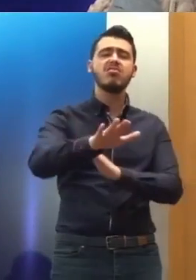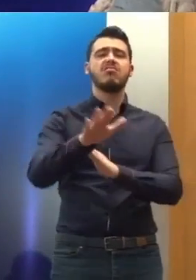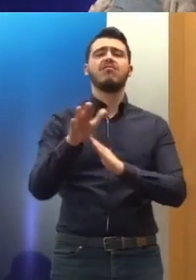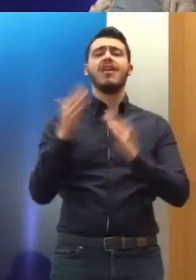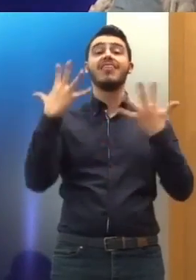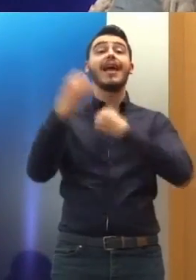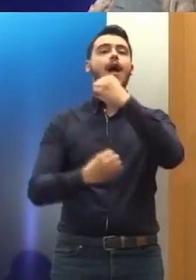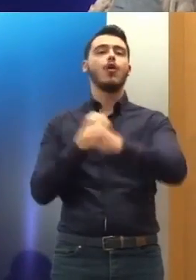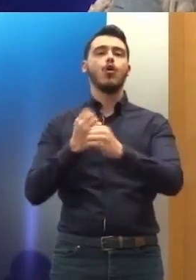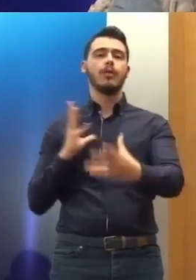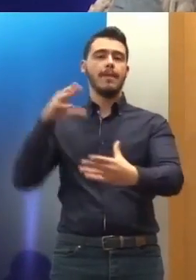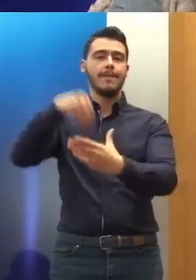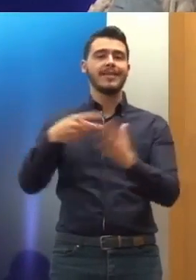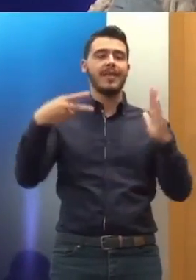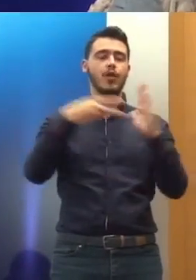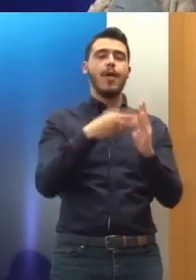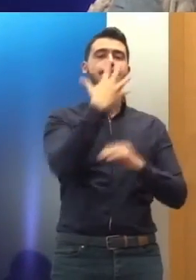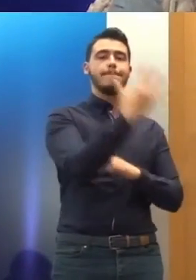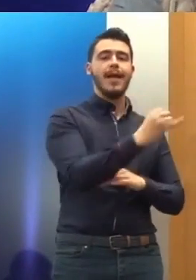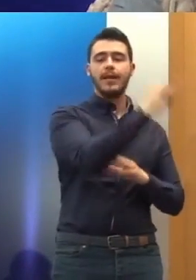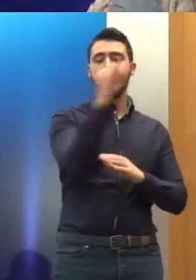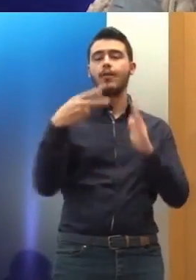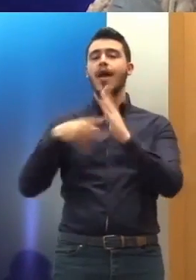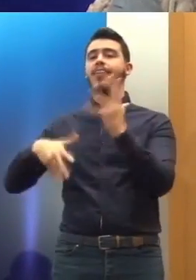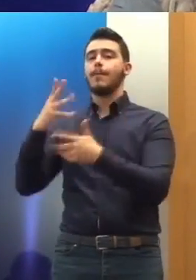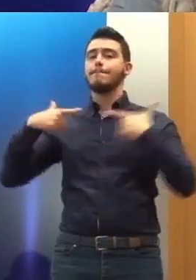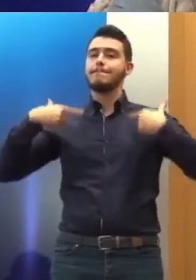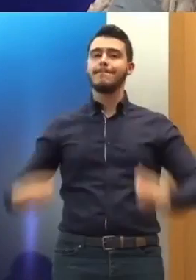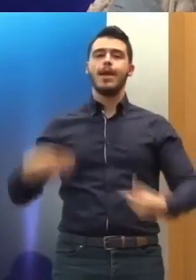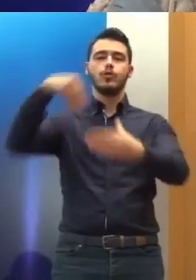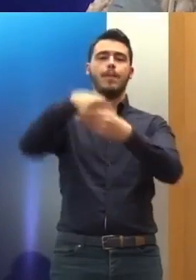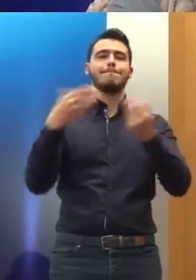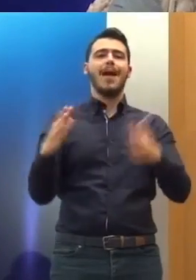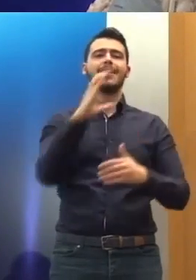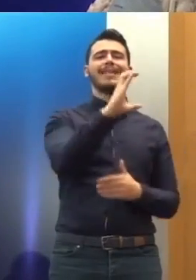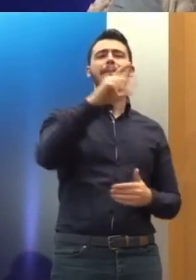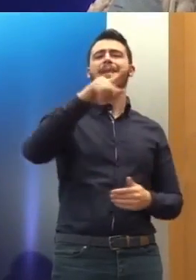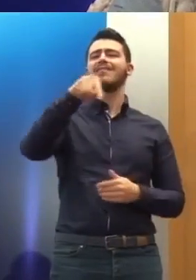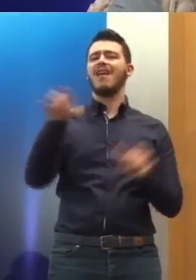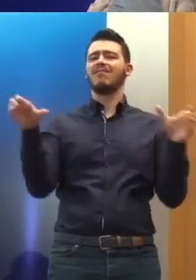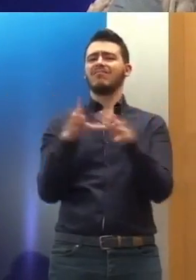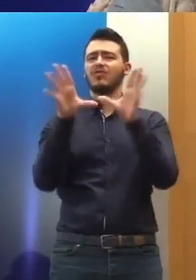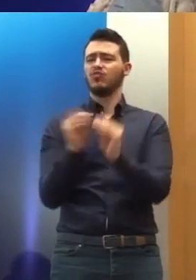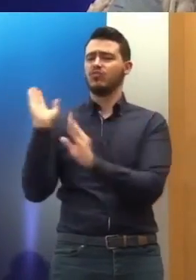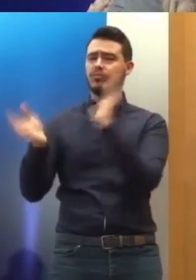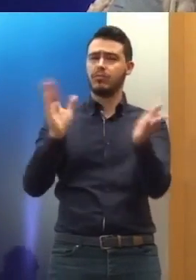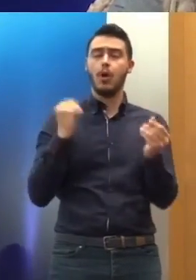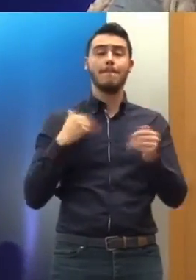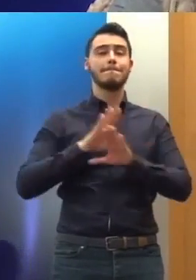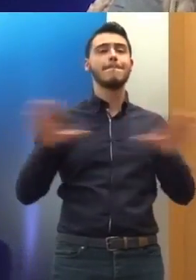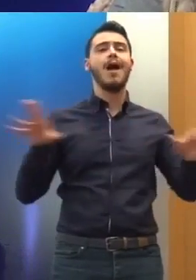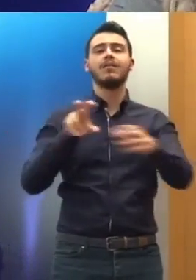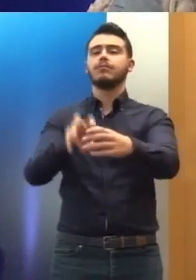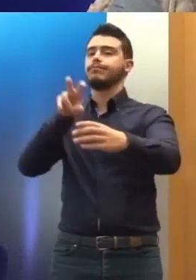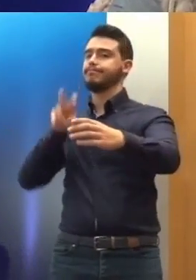από το 2005 ως το 2015. Σήμερα δεν είμαι πλέον μέλος της Επιτροπής αυτής γιατί η εντολή μου ετελείωσε και εξάντλησα, αν θέλετε,